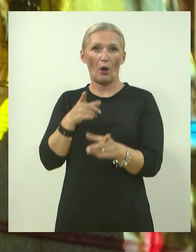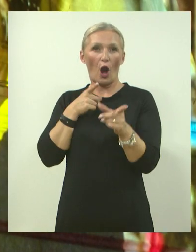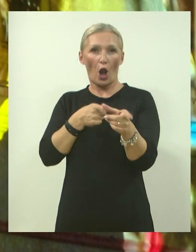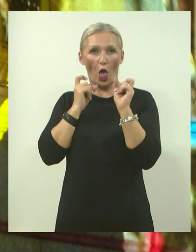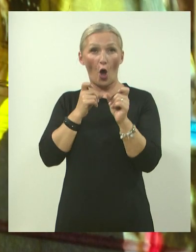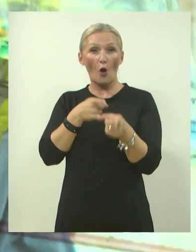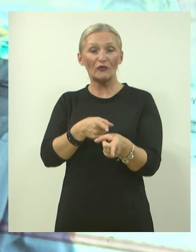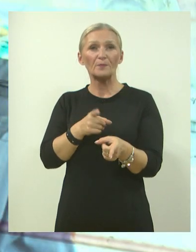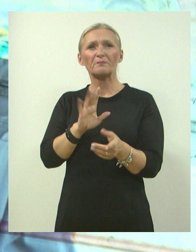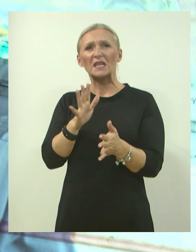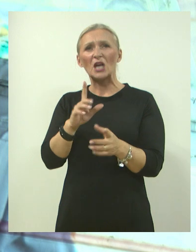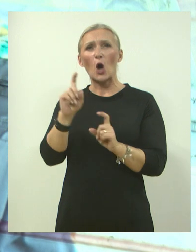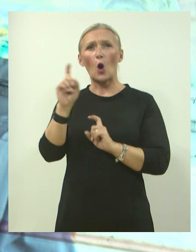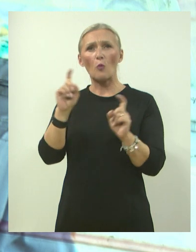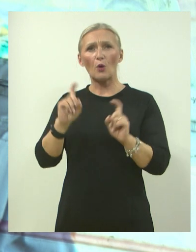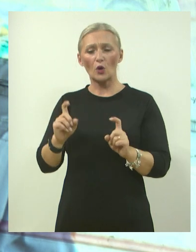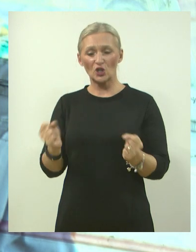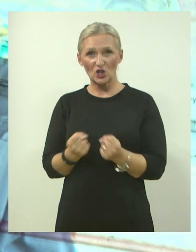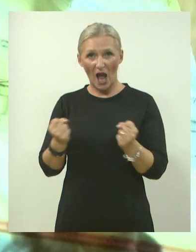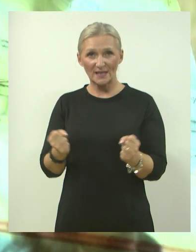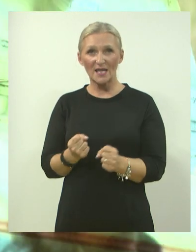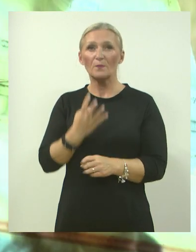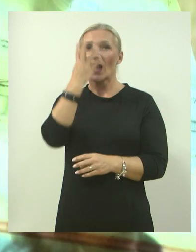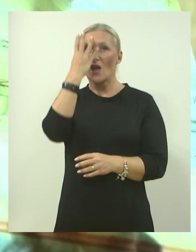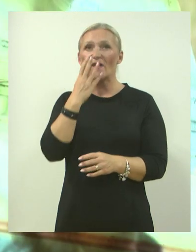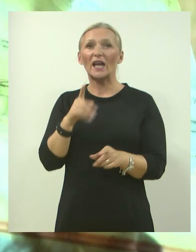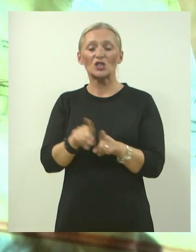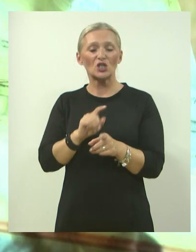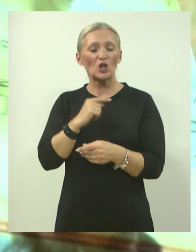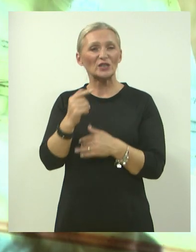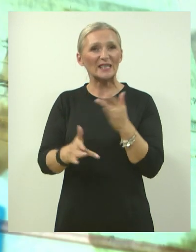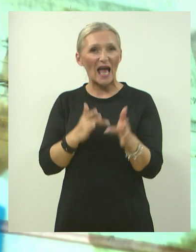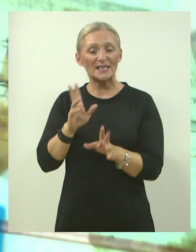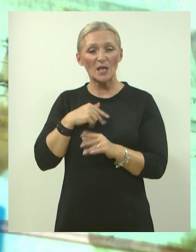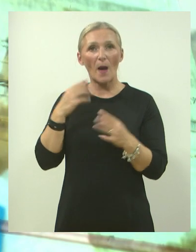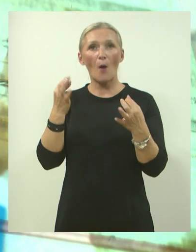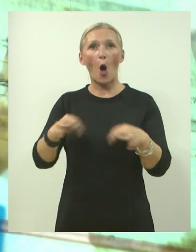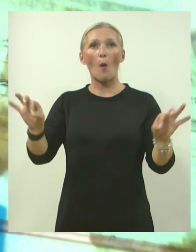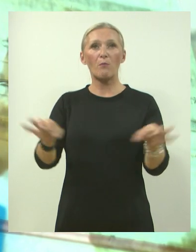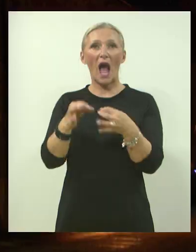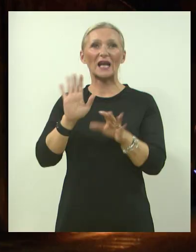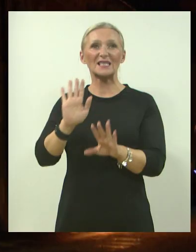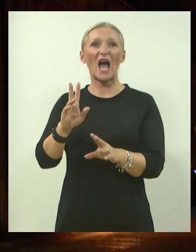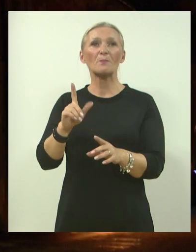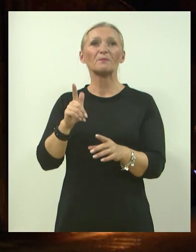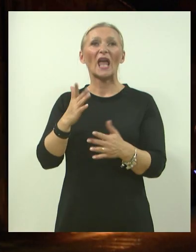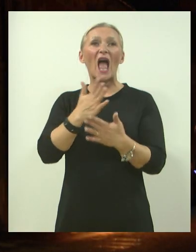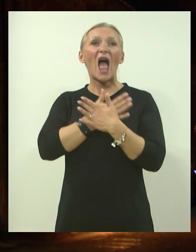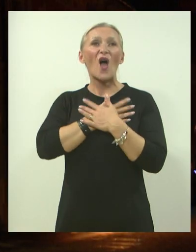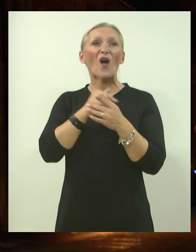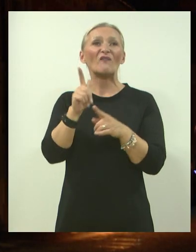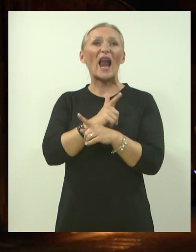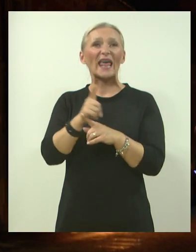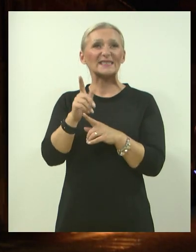akciju oko Božića, u Veljači tradicionalno imamo Rotari bal za Valentinovo i na svim tim